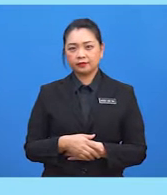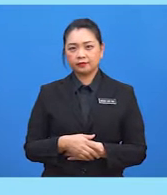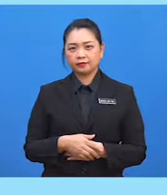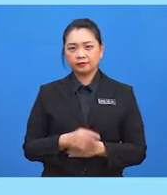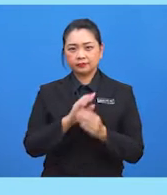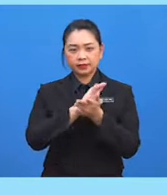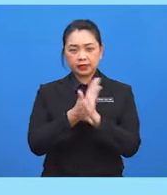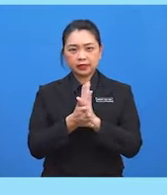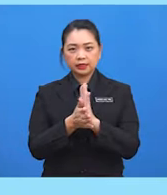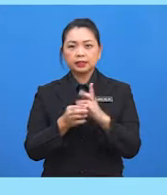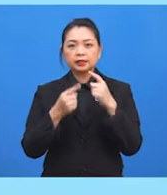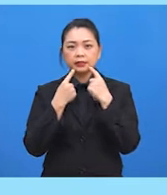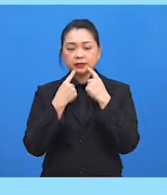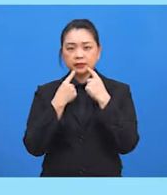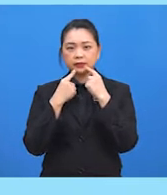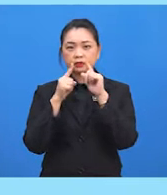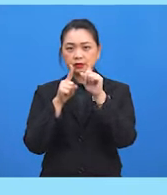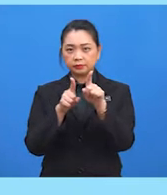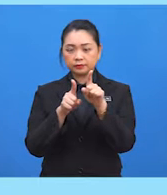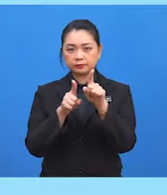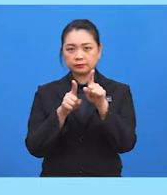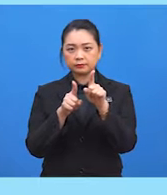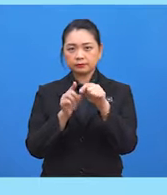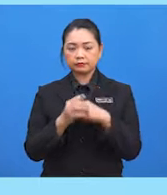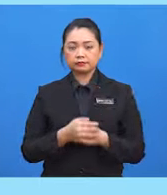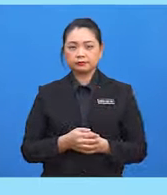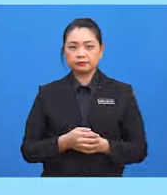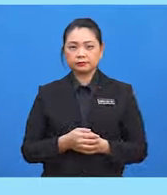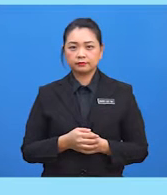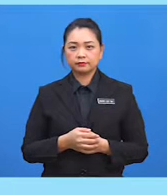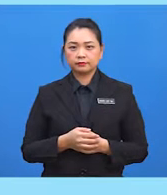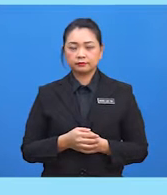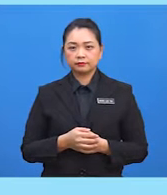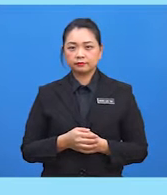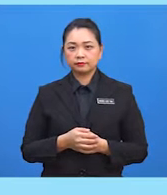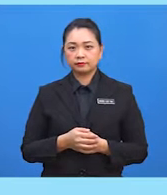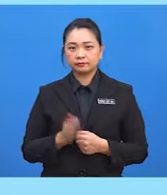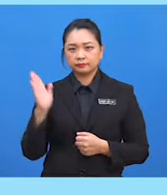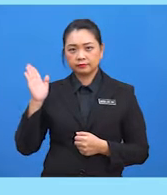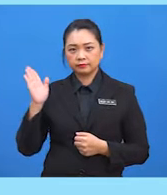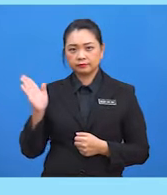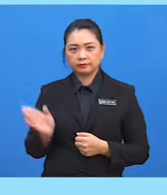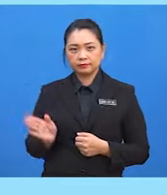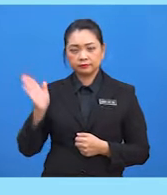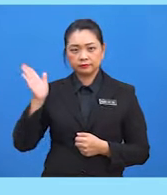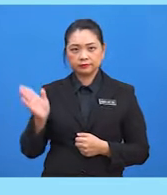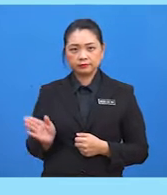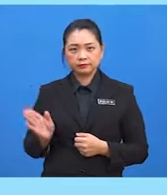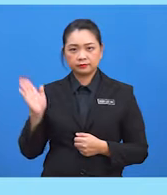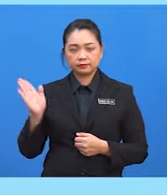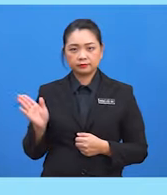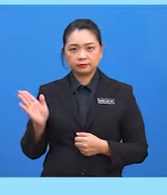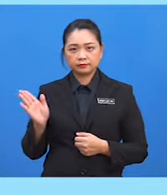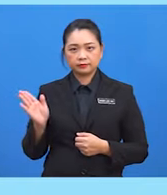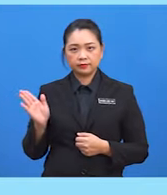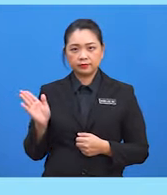nilai tempat peperluhan ke-4 angka 6 dikekalkan. Sinus bagi